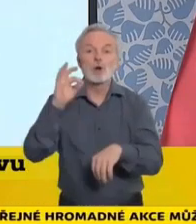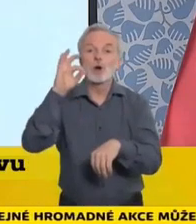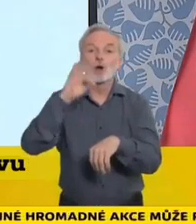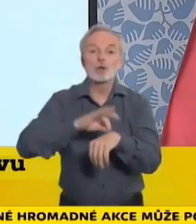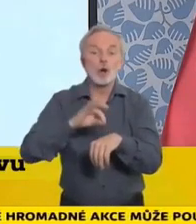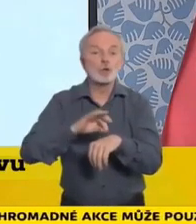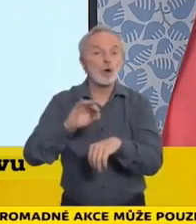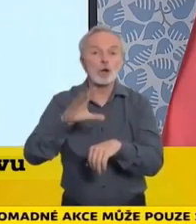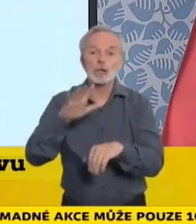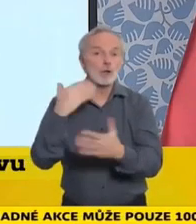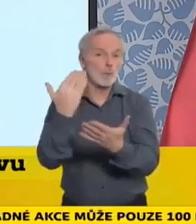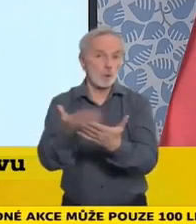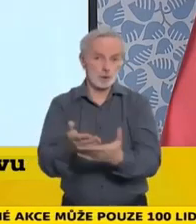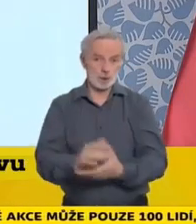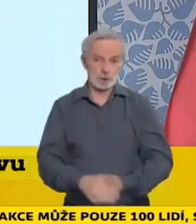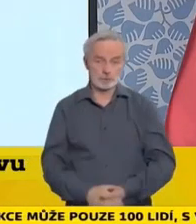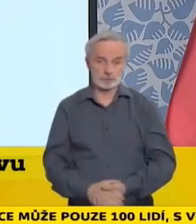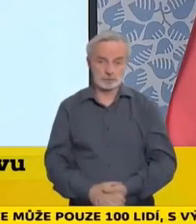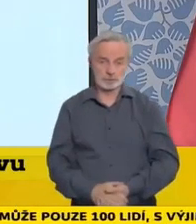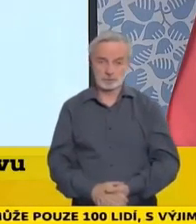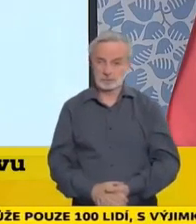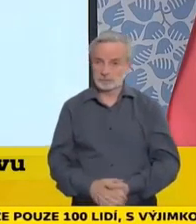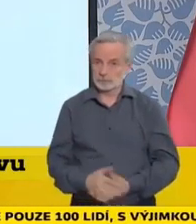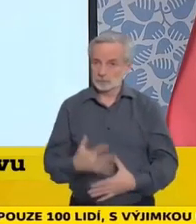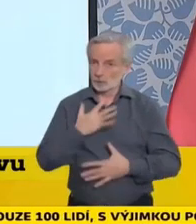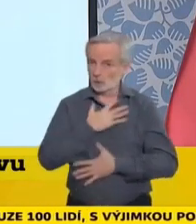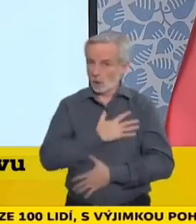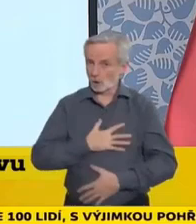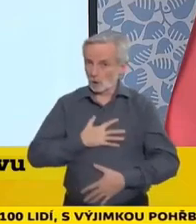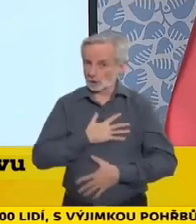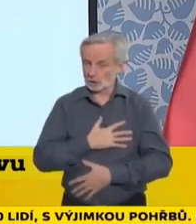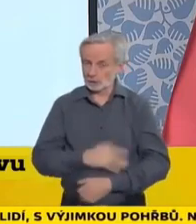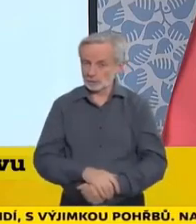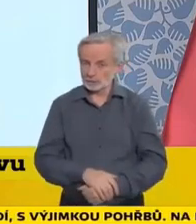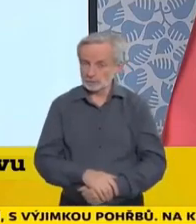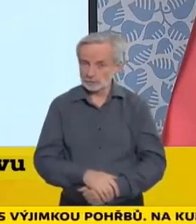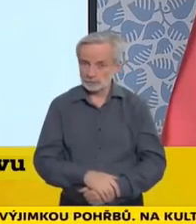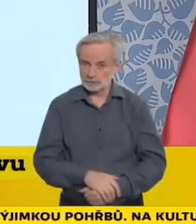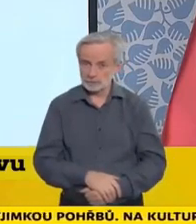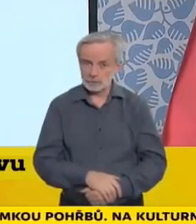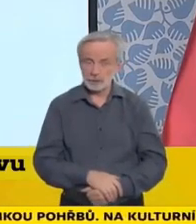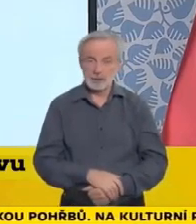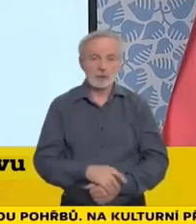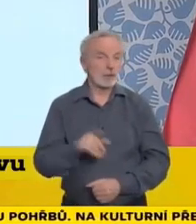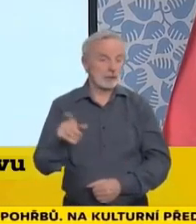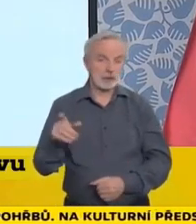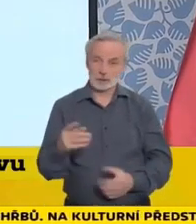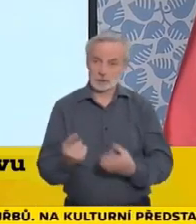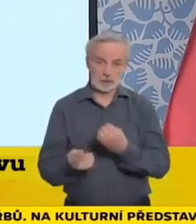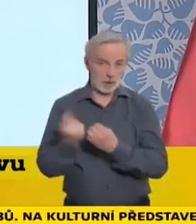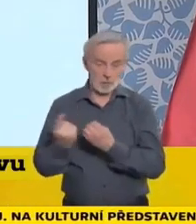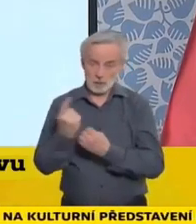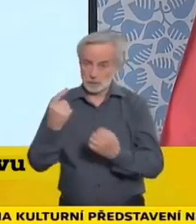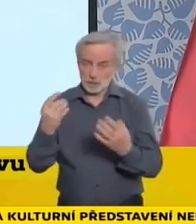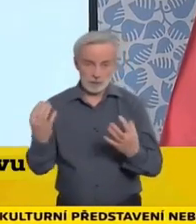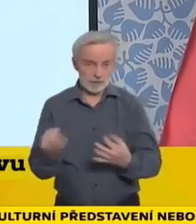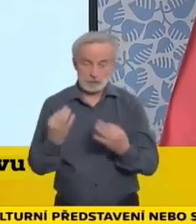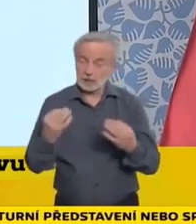případy. Takže to jsou skutečně věci, které jsou nepochopitelné